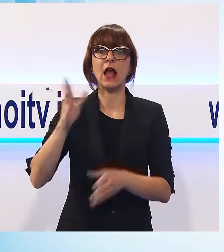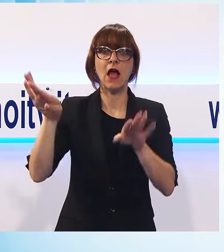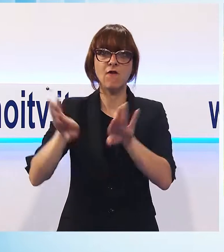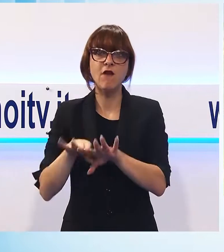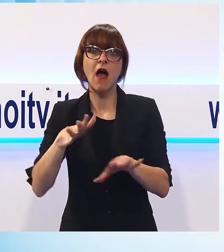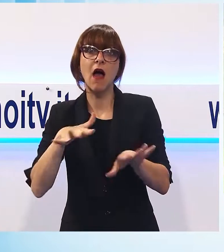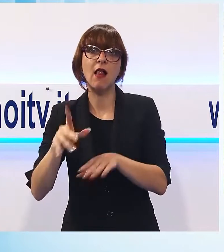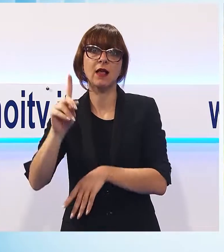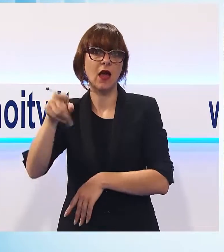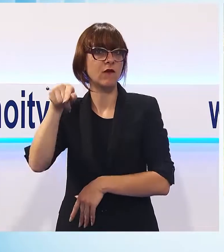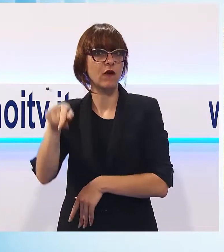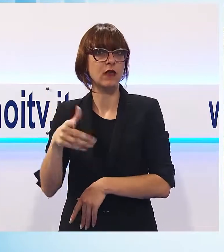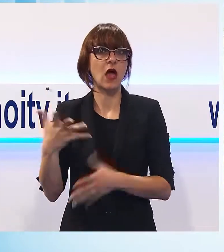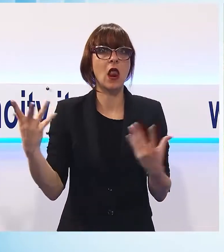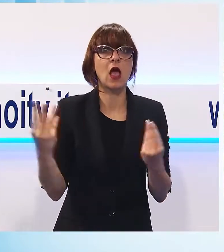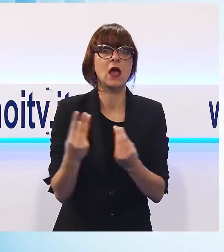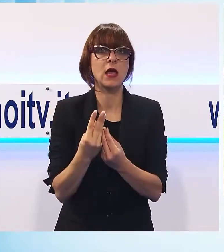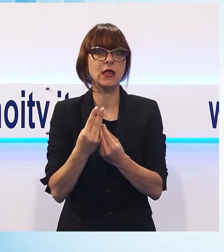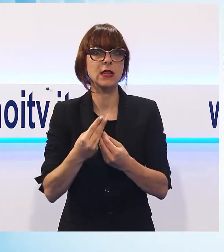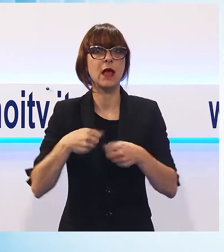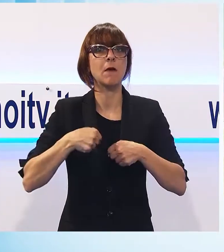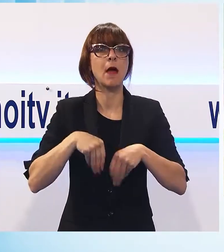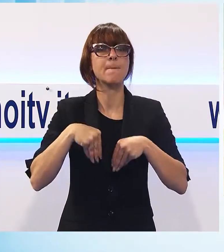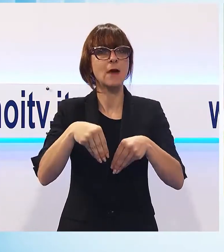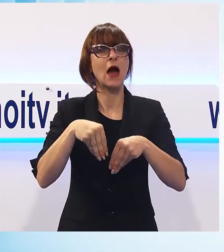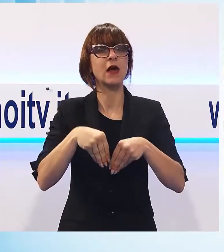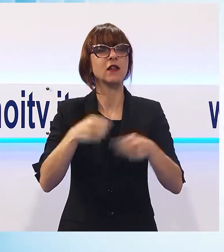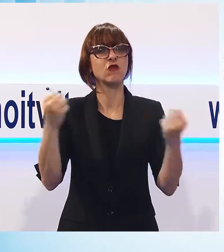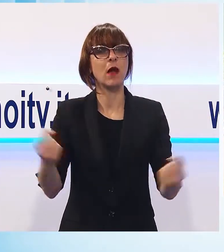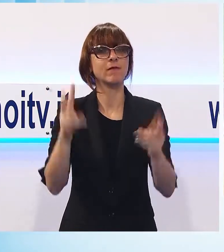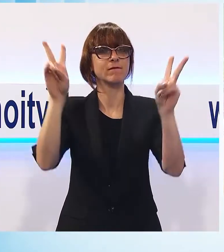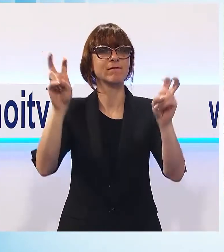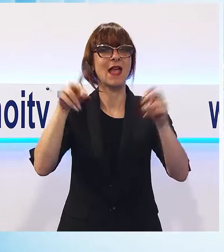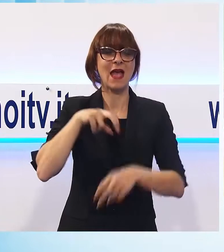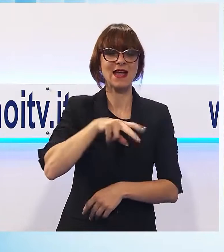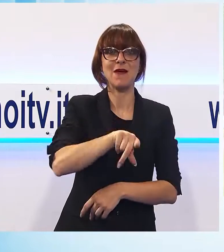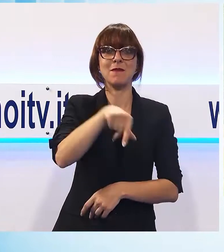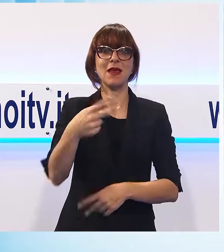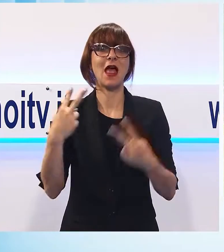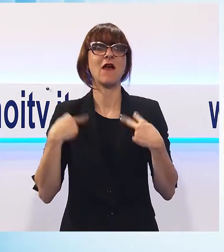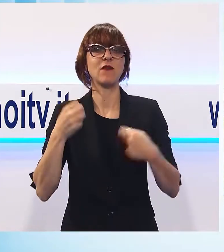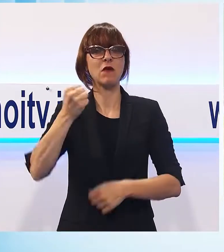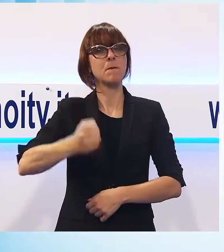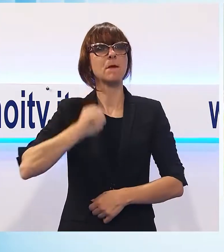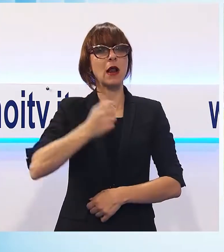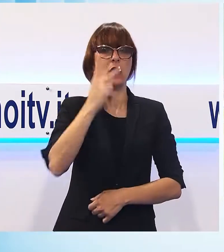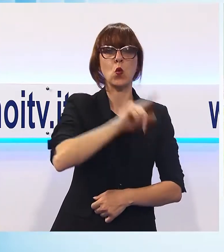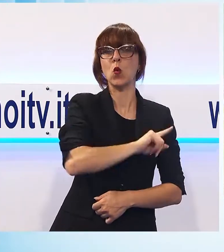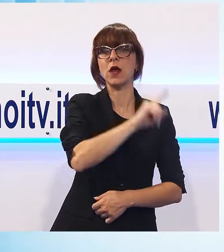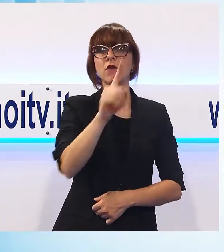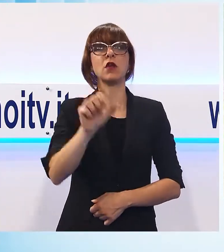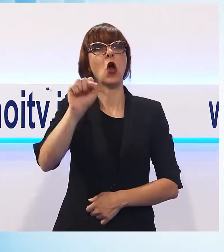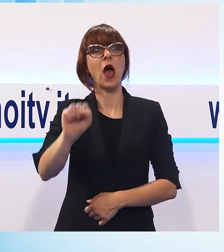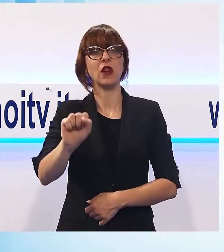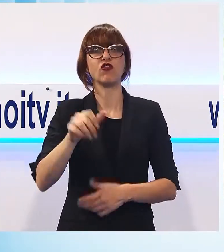prendendo parte all'iniziativa Cammina e Vivi Pellegrinaggio Lucca-Argenia, una sorta di via del volto santo